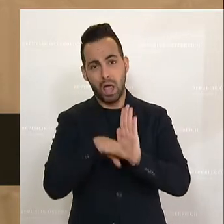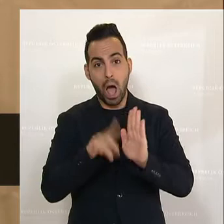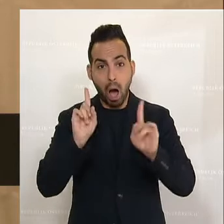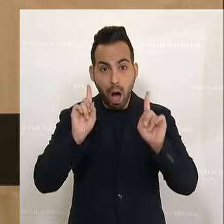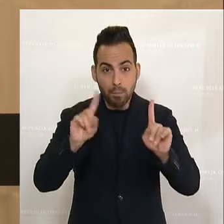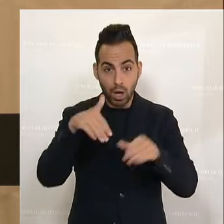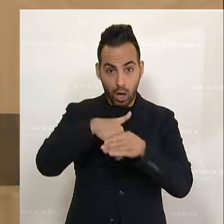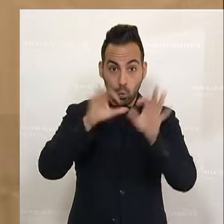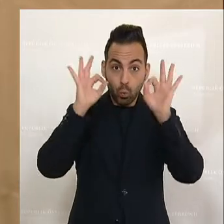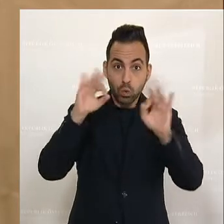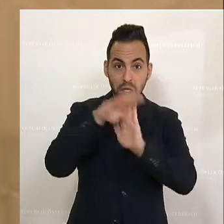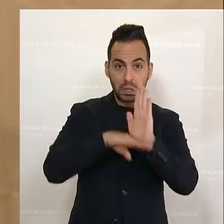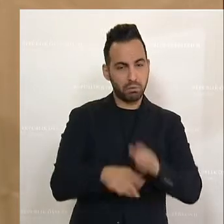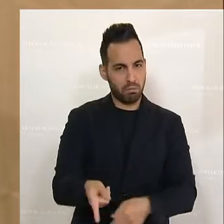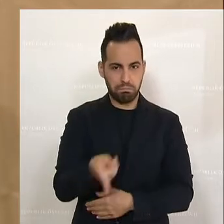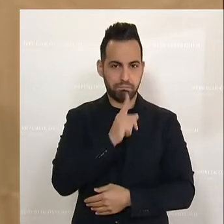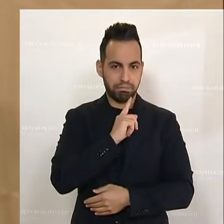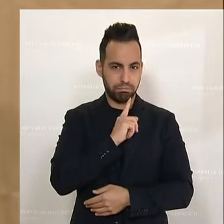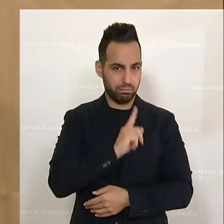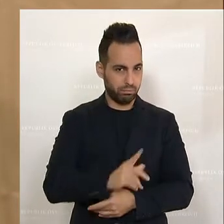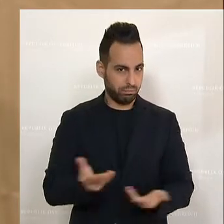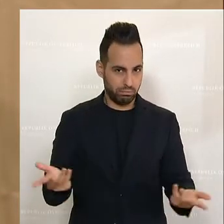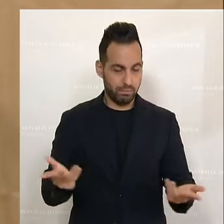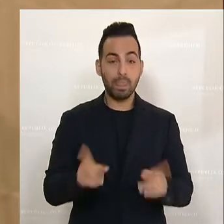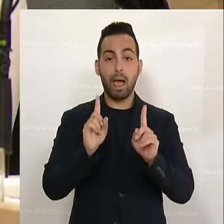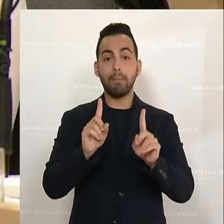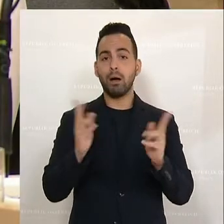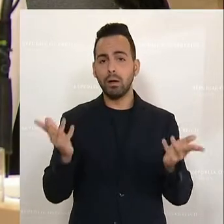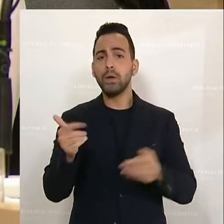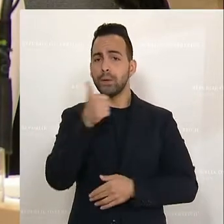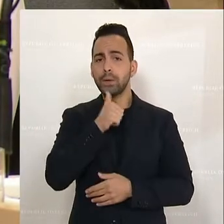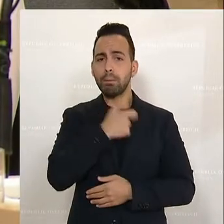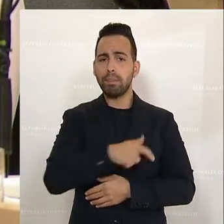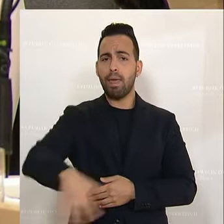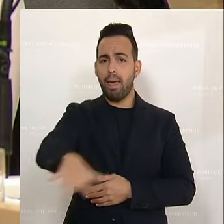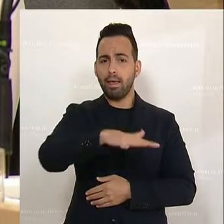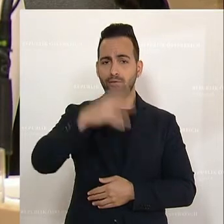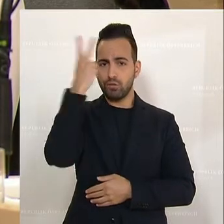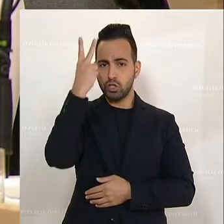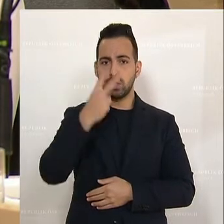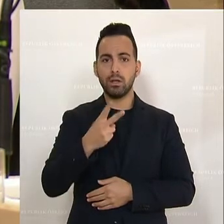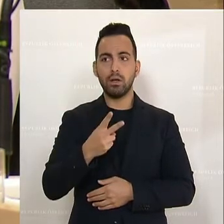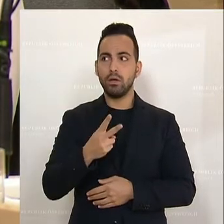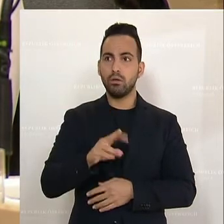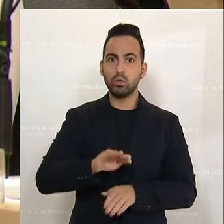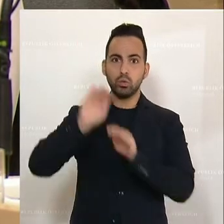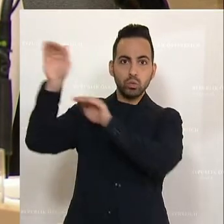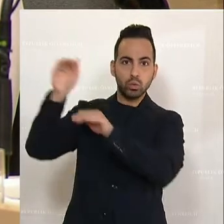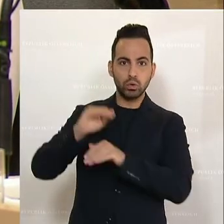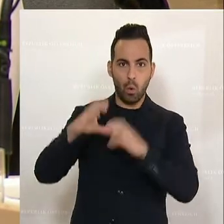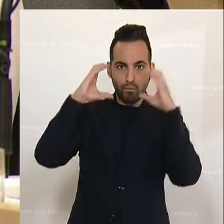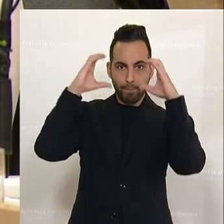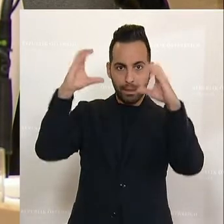Gesetze leider wenig. Und ich kann aber die Grünen verstehen, die der ÖVP die Mauer machen,